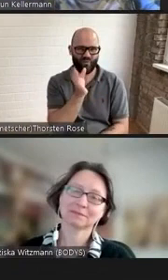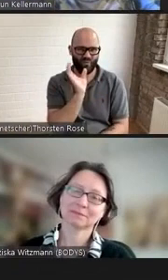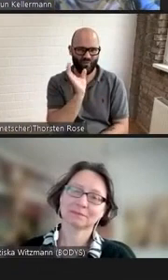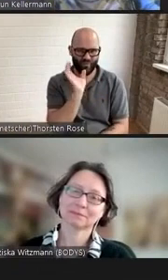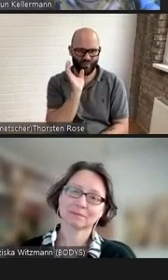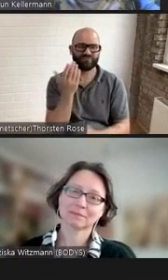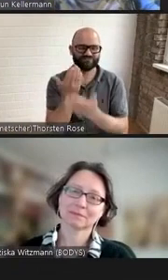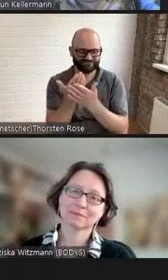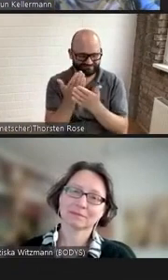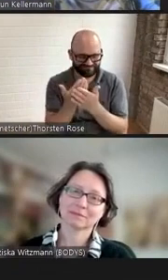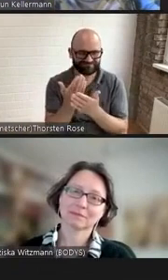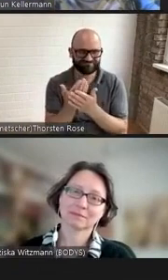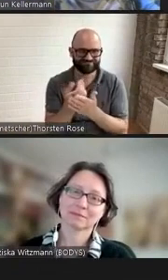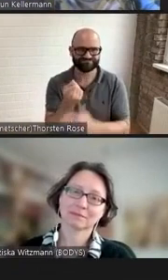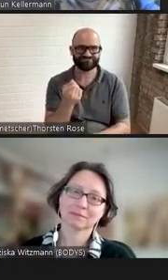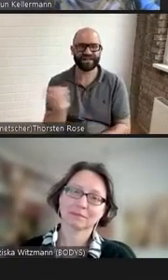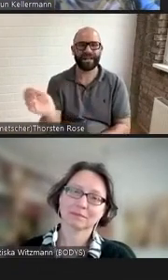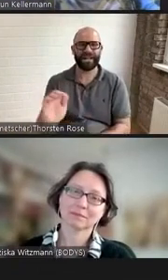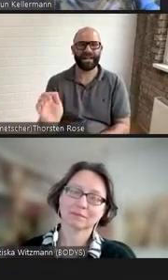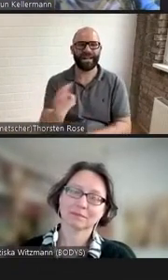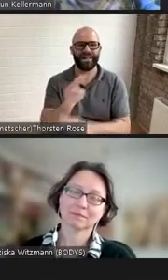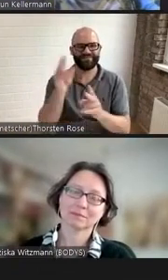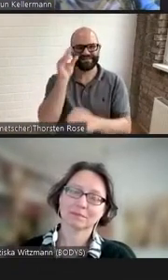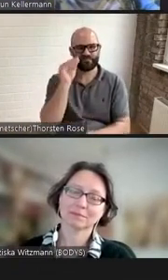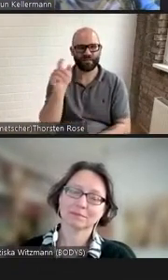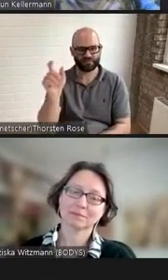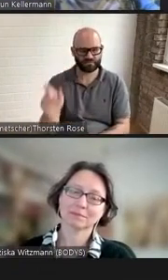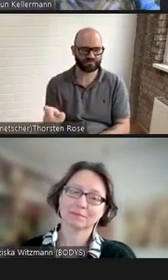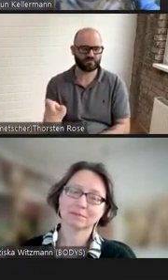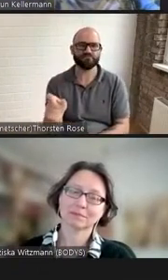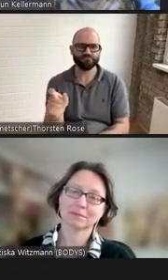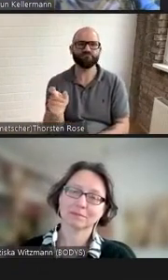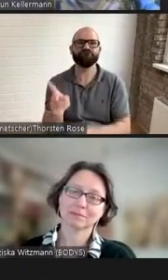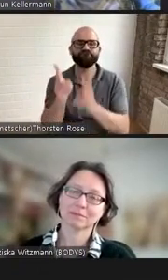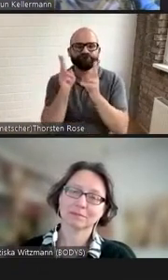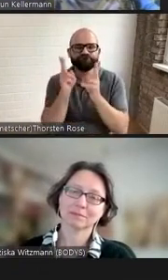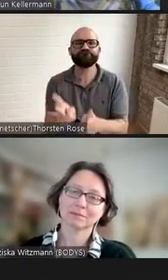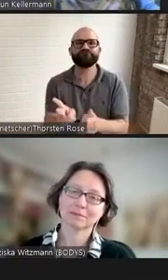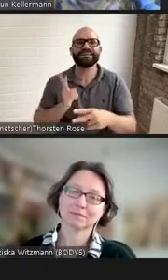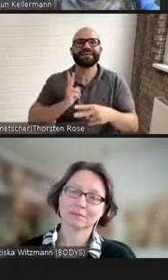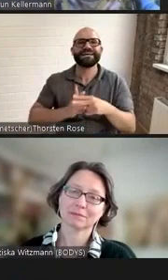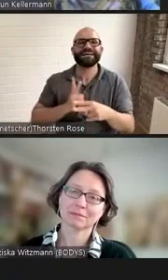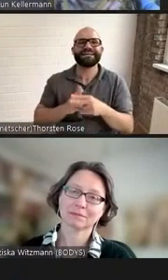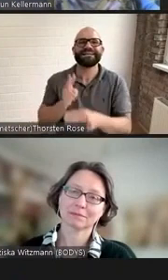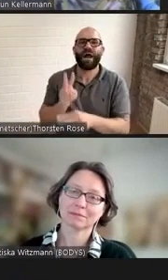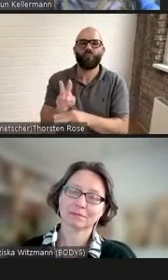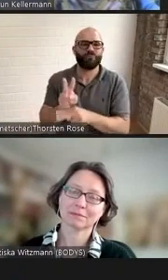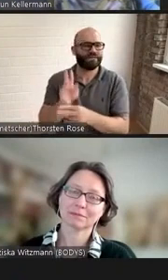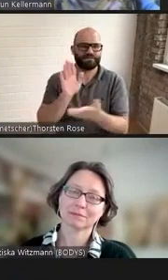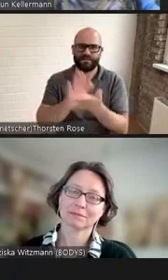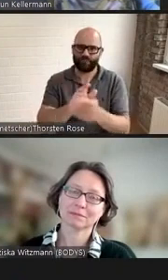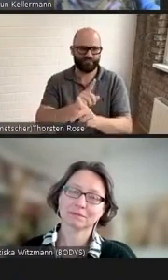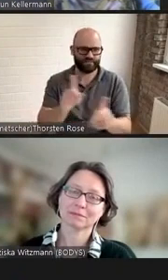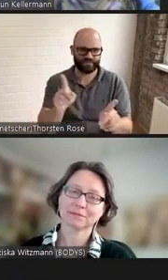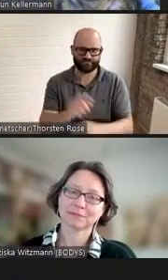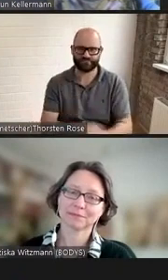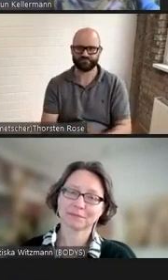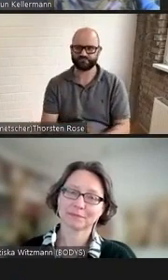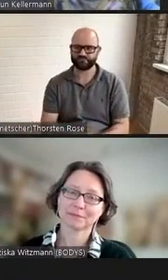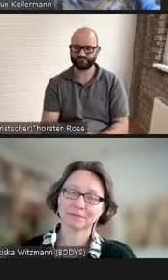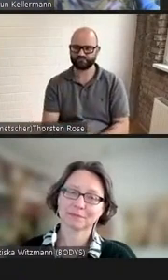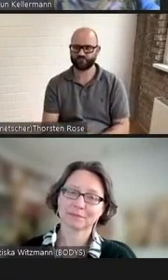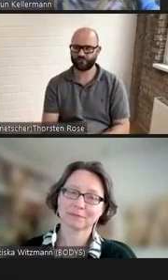Friedemann eben nicht ordentlich aufpasst. Ich zitiere,